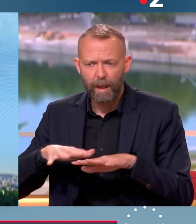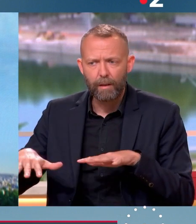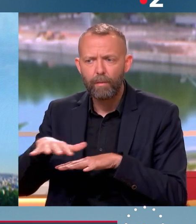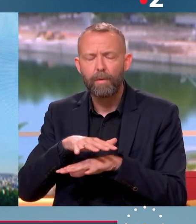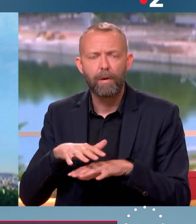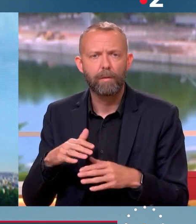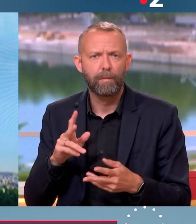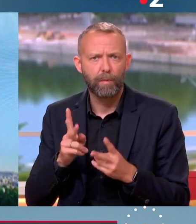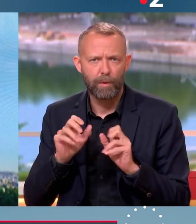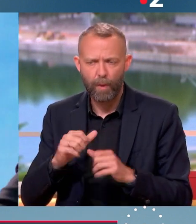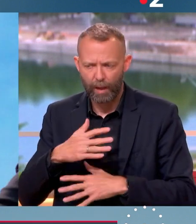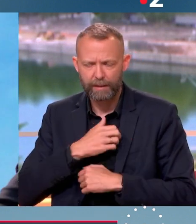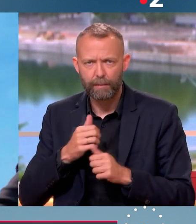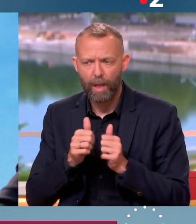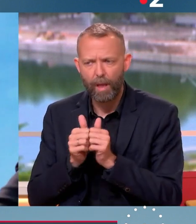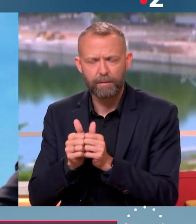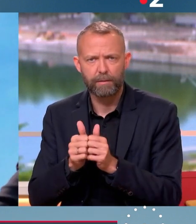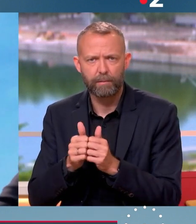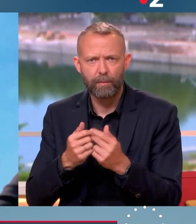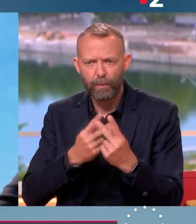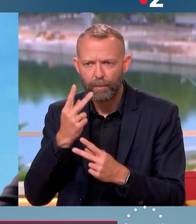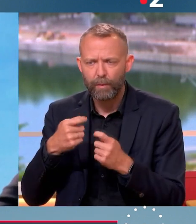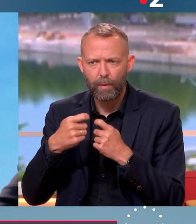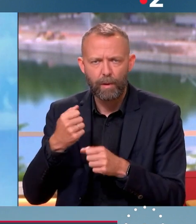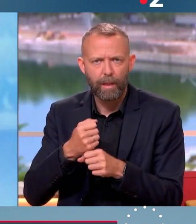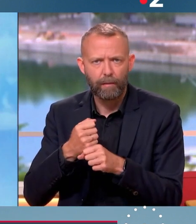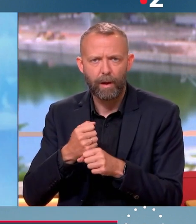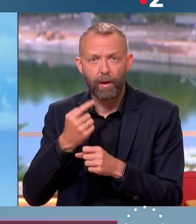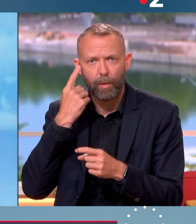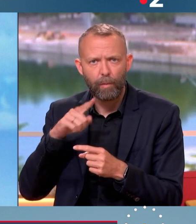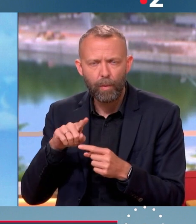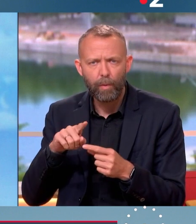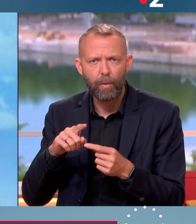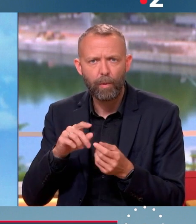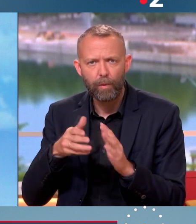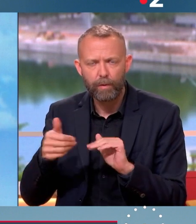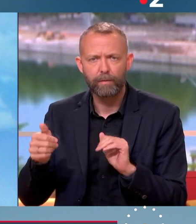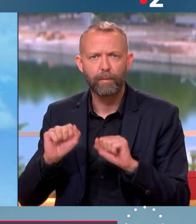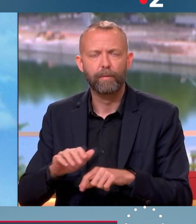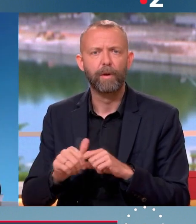est-ce qu ne pas accepter de travailler tous un peu plus ? Visiblement, pour une majorité de Français travailleurs, non.